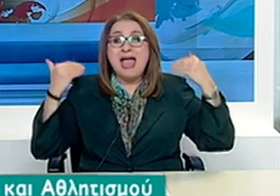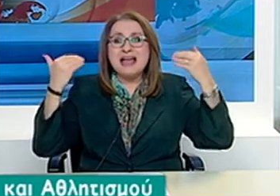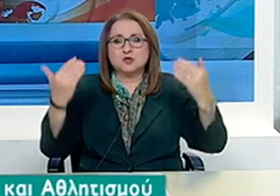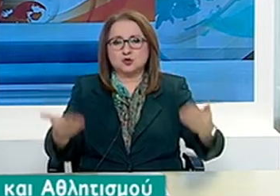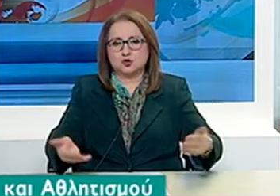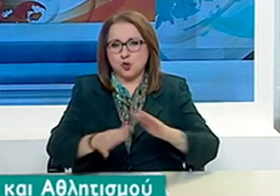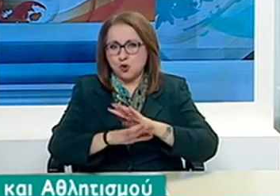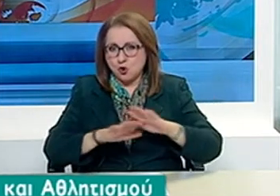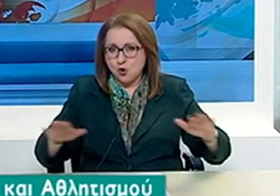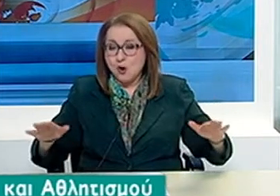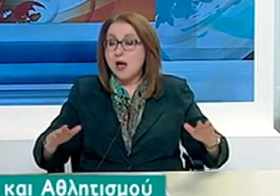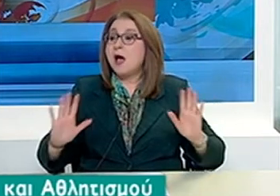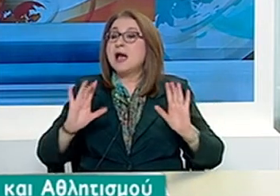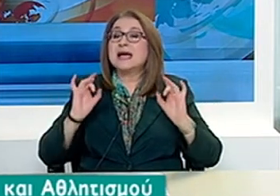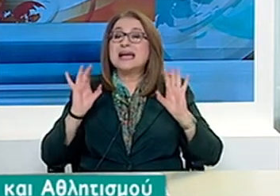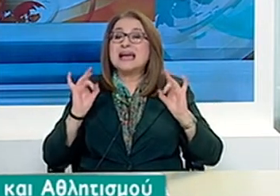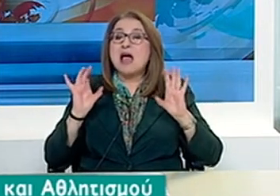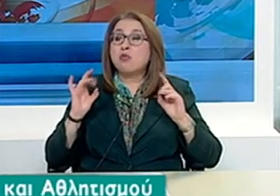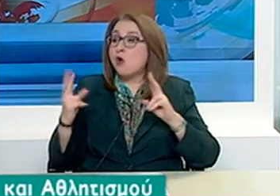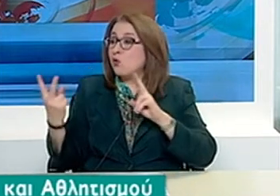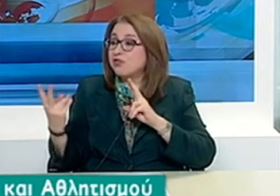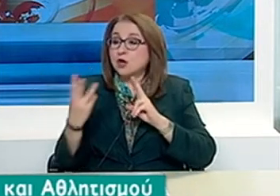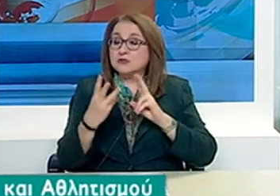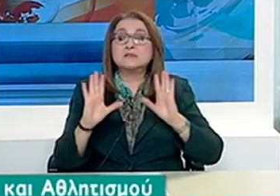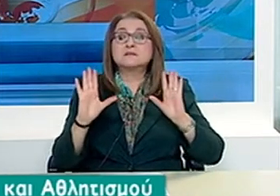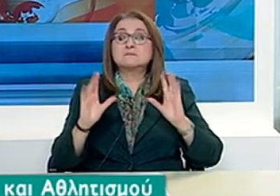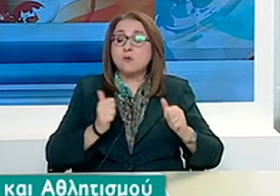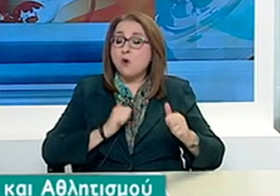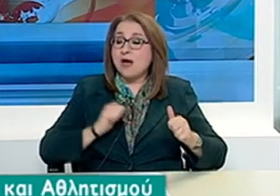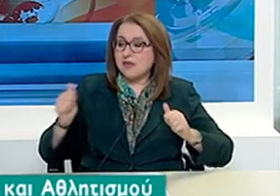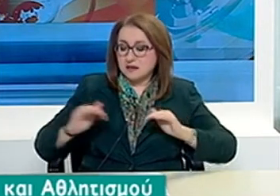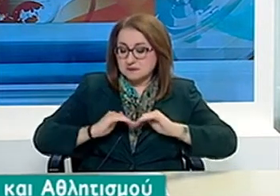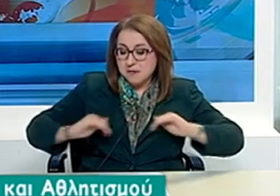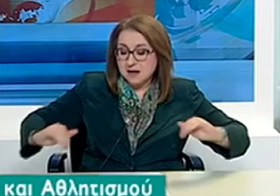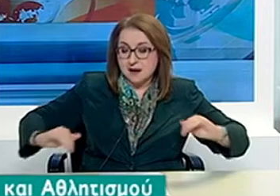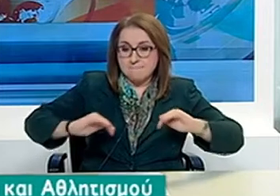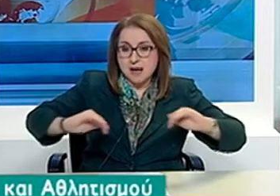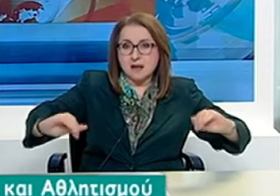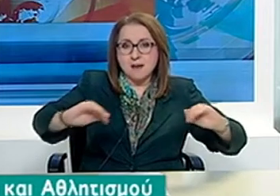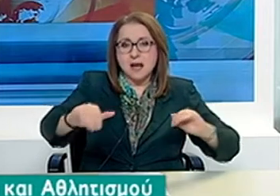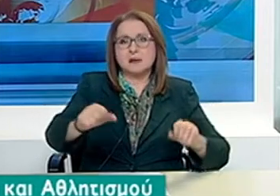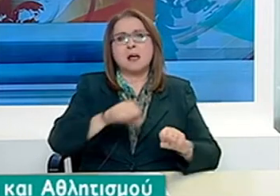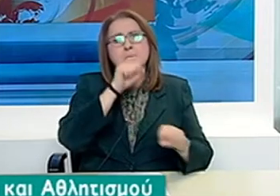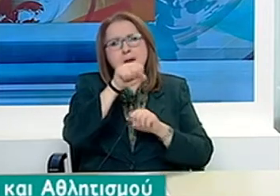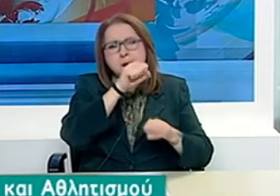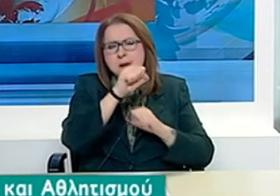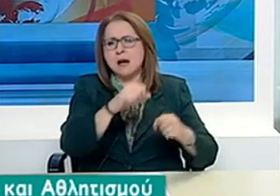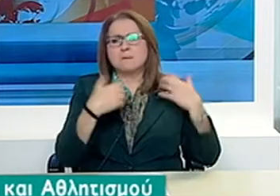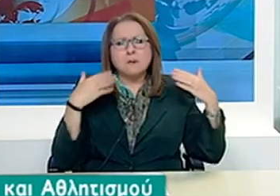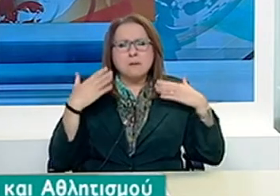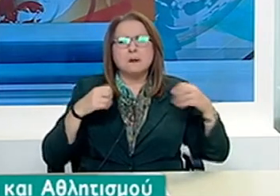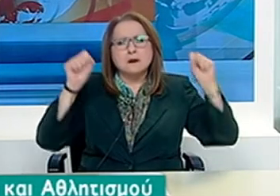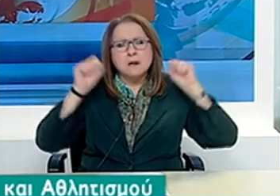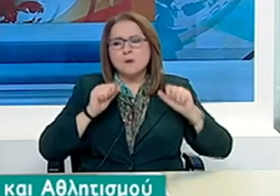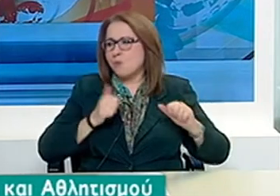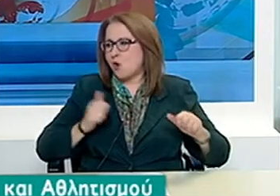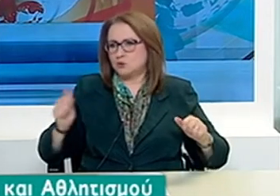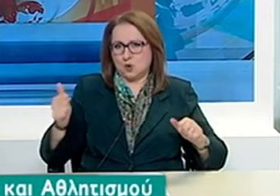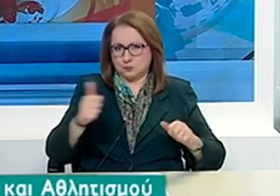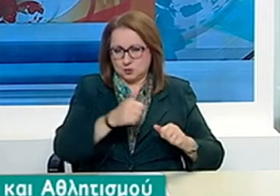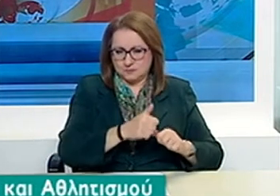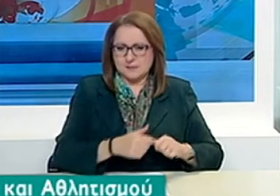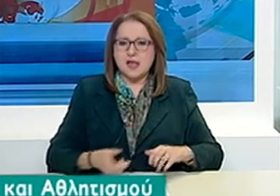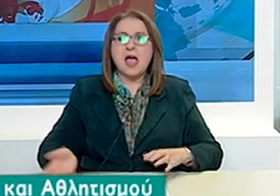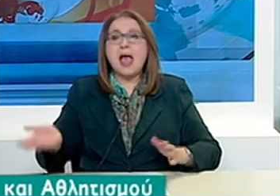εννοείται χωρίς επαφή και τηρώντας τις αποστάσεις με τραξίτους οι αθλητές. Τέταρτον, προπονήσεις αθλημάτων υγρού στίβου